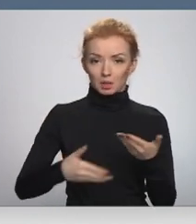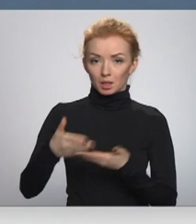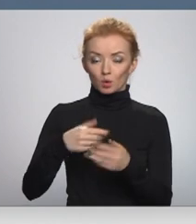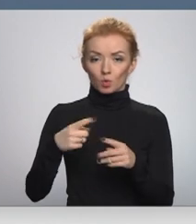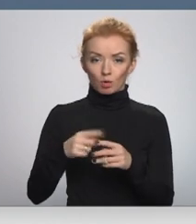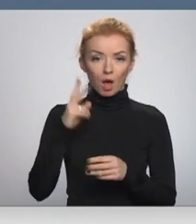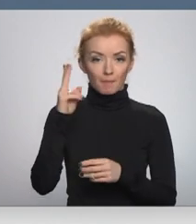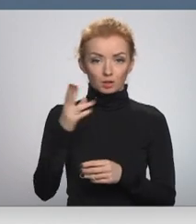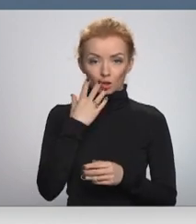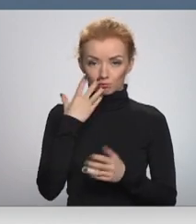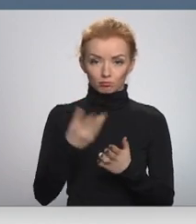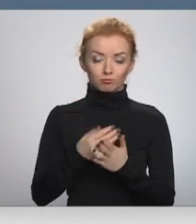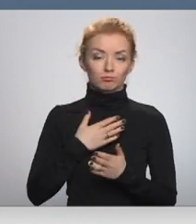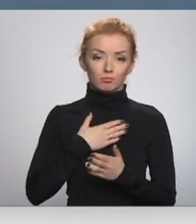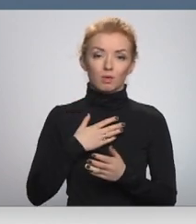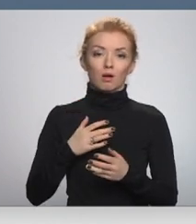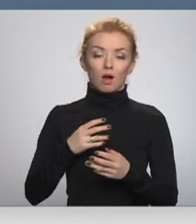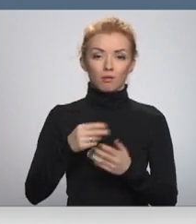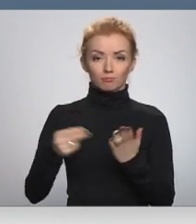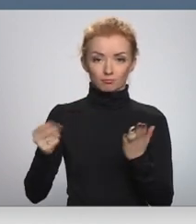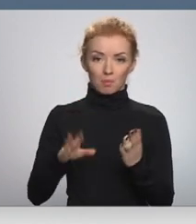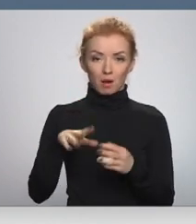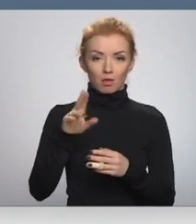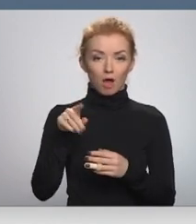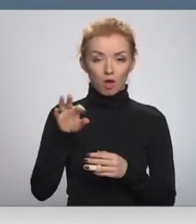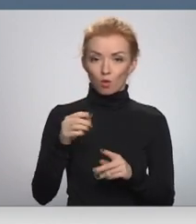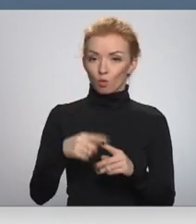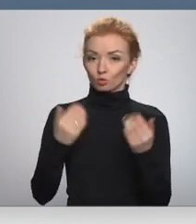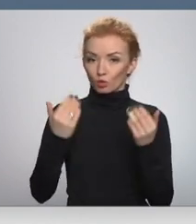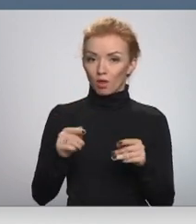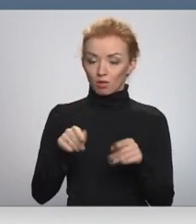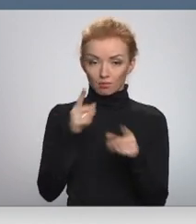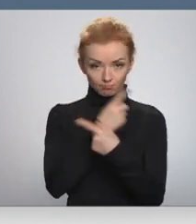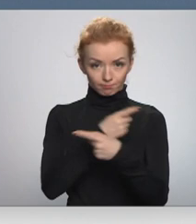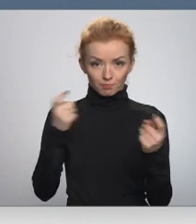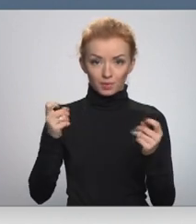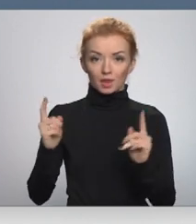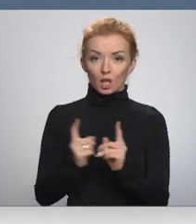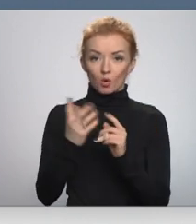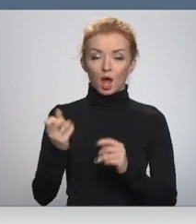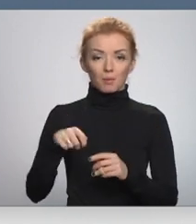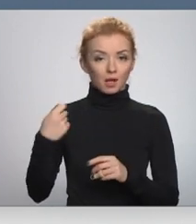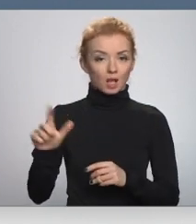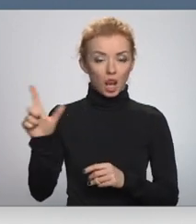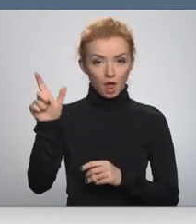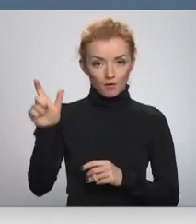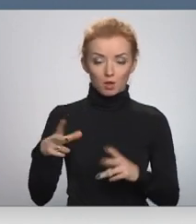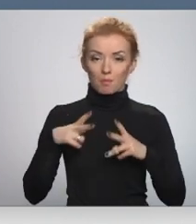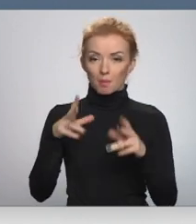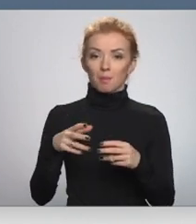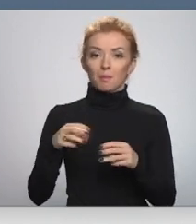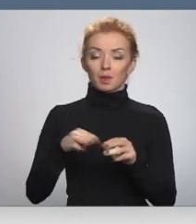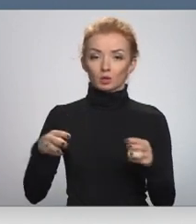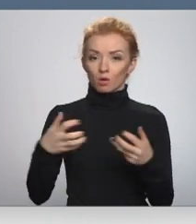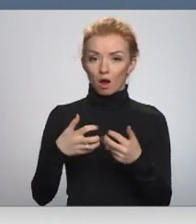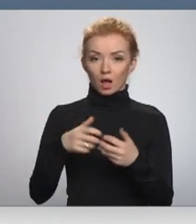apliecināt mūsu saistības NATO. Tieši ar šādu vēstījumu šodien dalījos, tiekoties ar prezidentu Levitu, premjerministru Kariņu